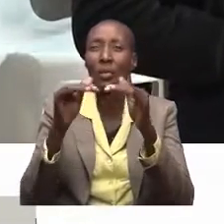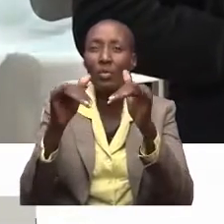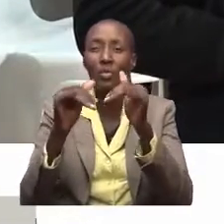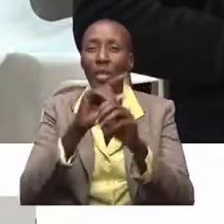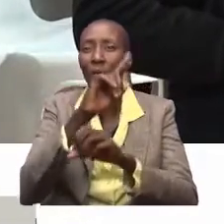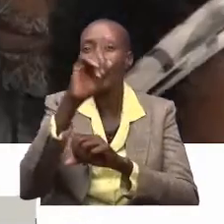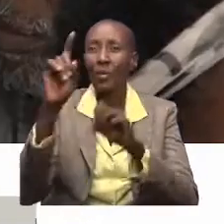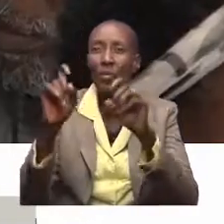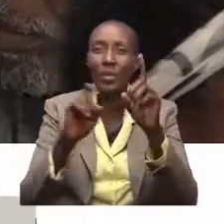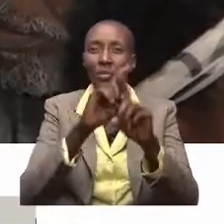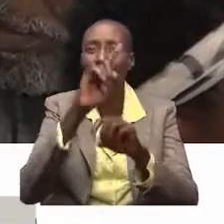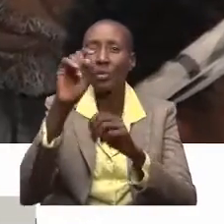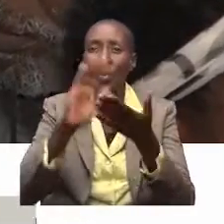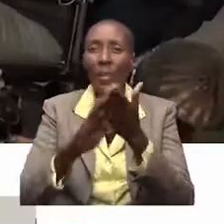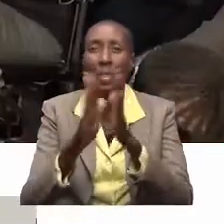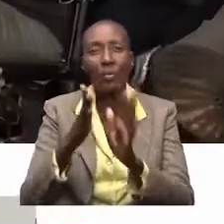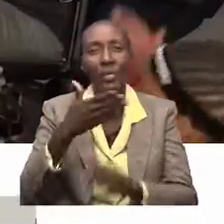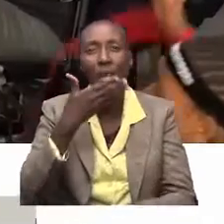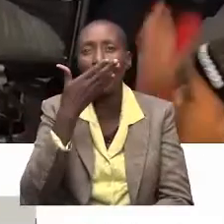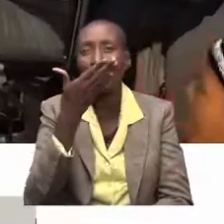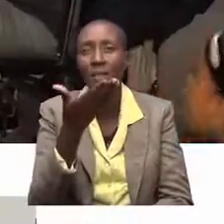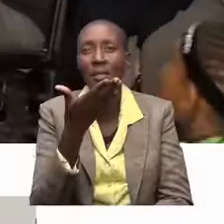ya sio na majibu.